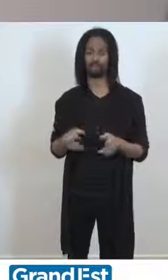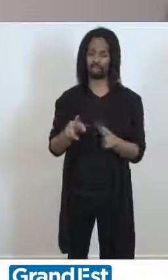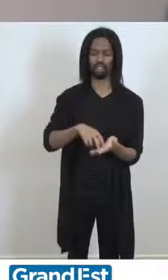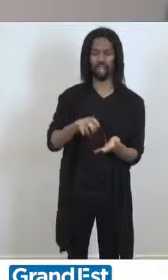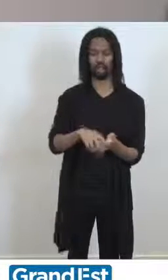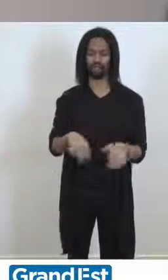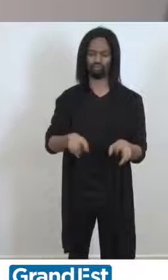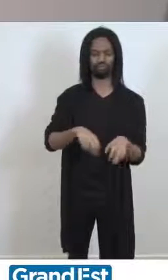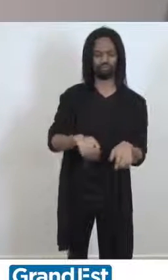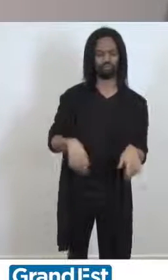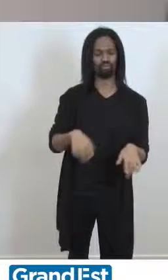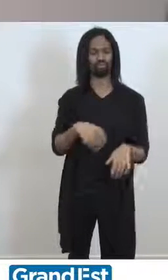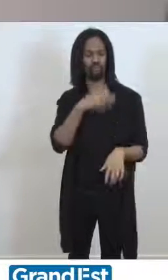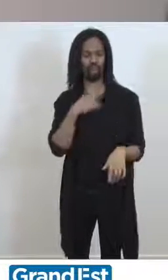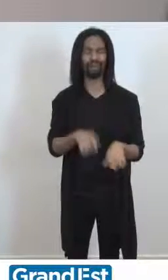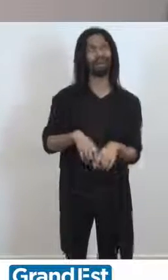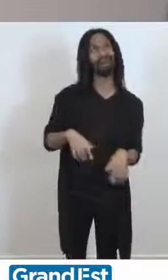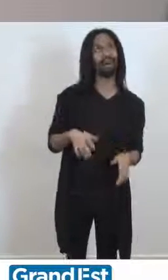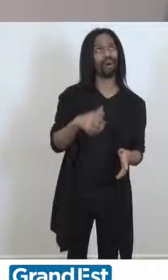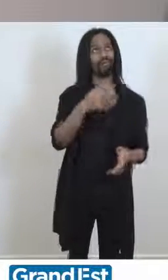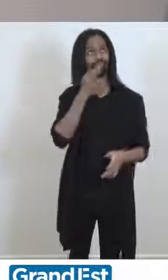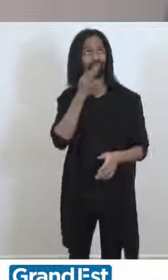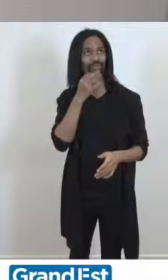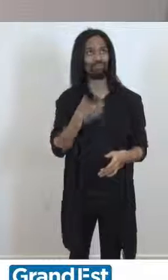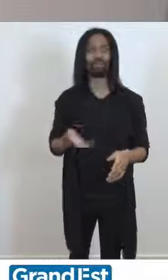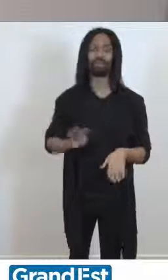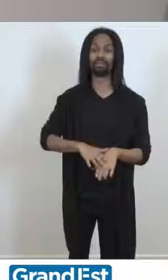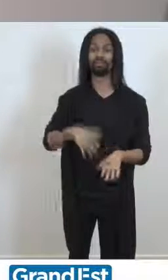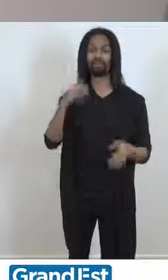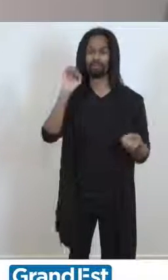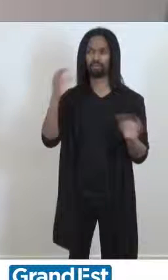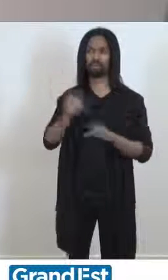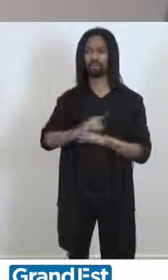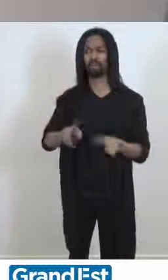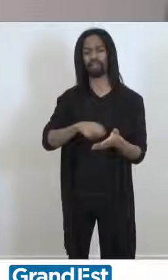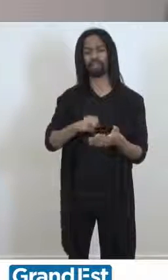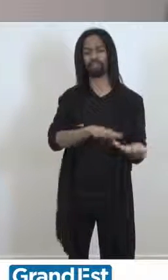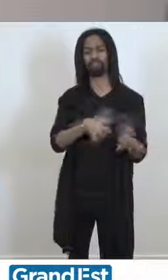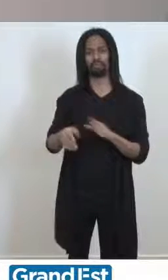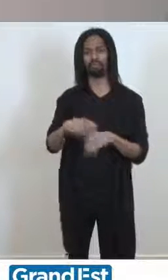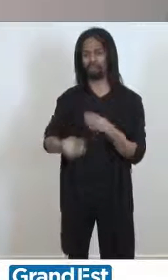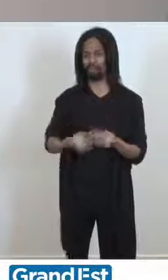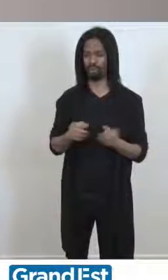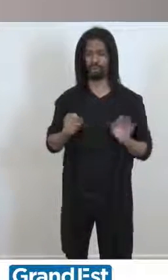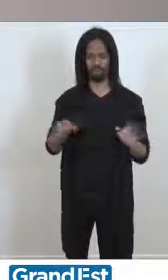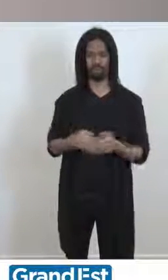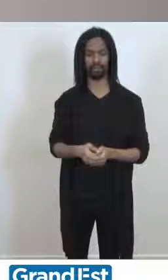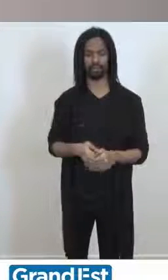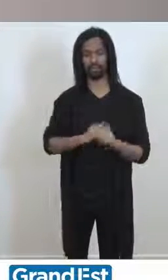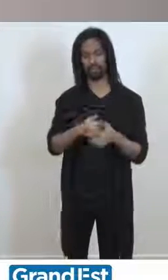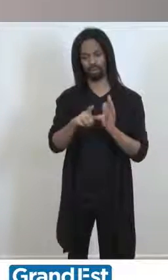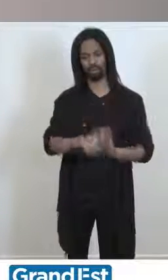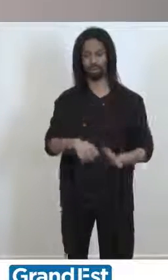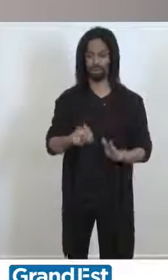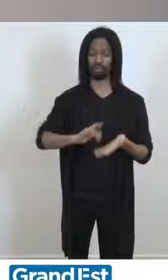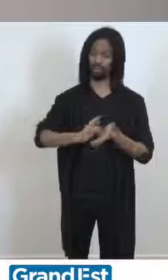jardin comme candide, sauf à considérer que ce jardin est devenu planétaire. L'une des grandes lois de l'écologie nous rappelle que tout est vivant et que tout